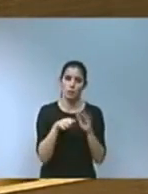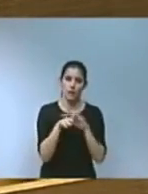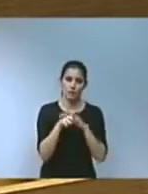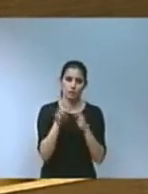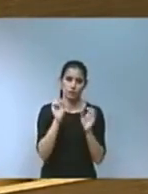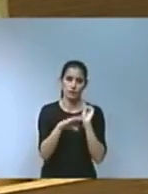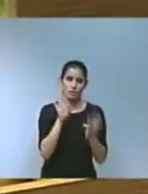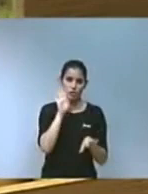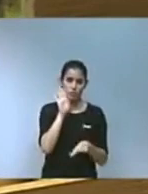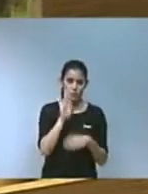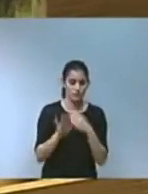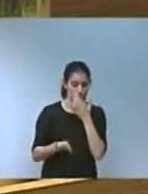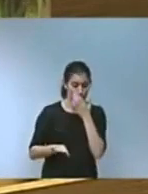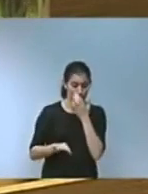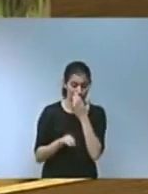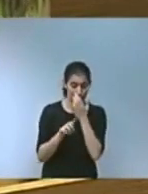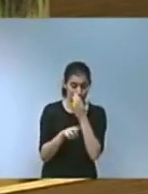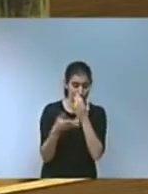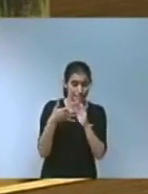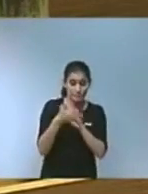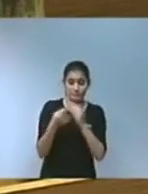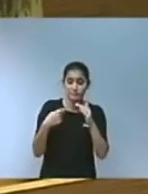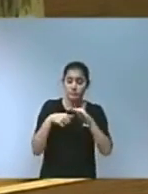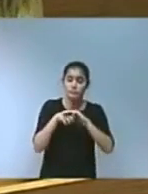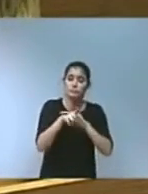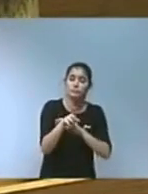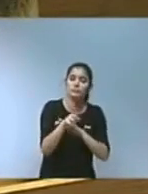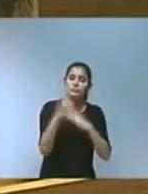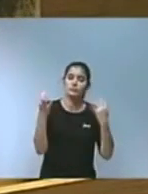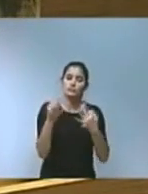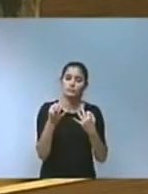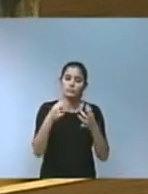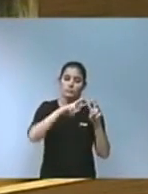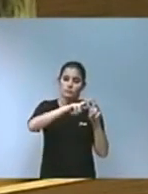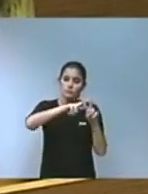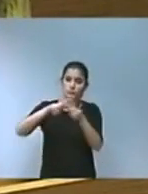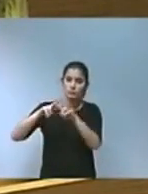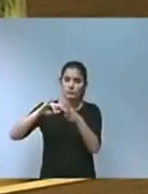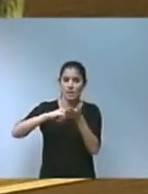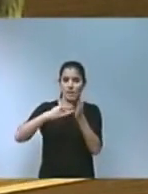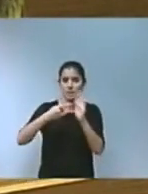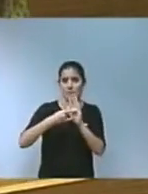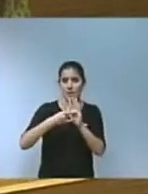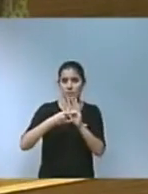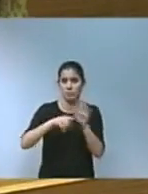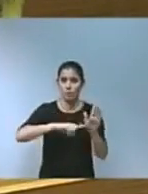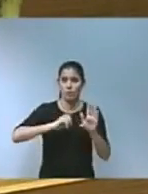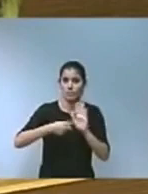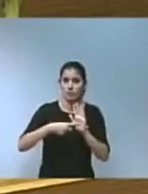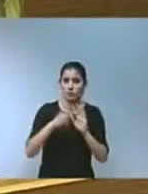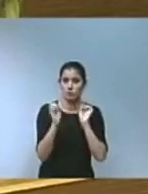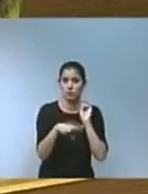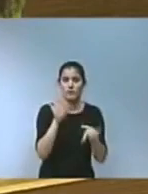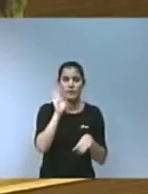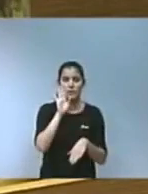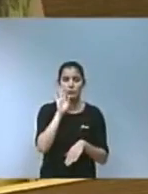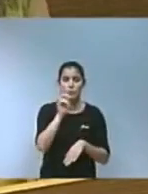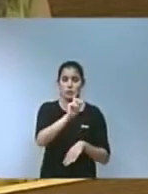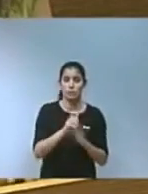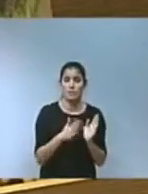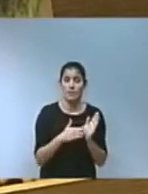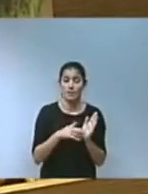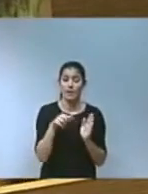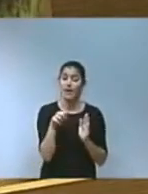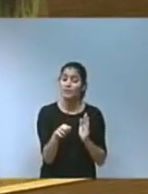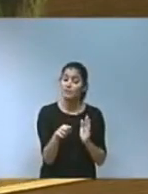es tracta de desenvolupar operativament el revisat Pla Integral de Residus de la Comunitat Valenciana basat en els principis de l